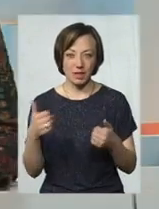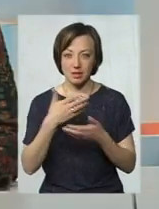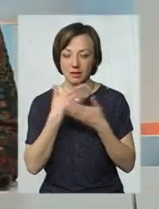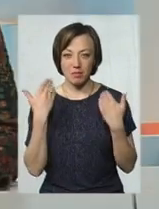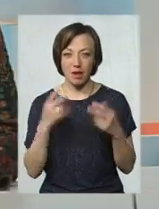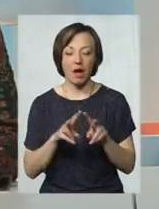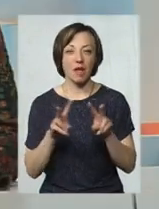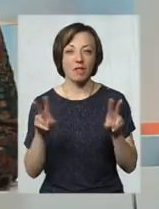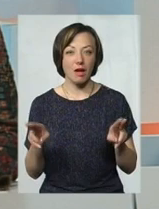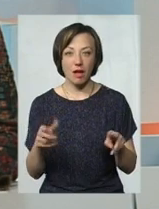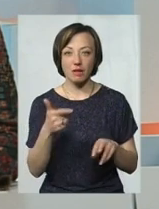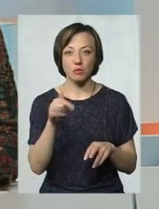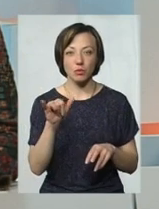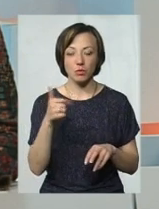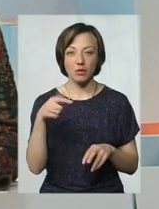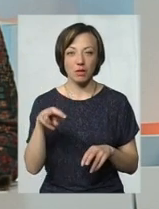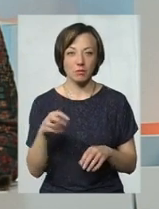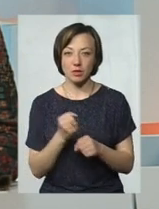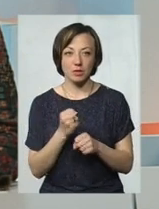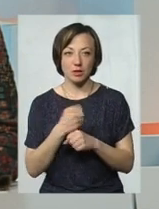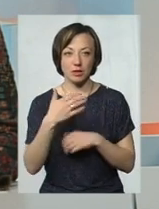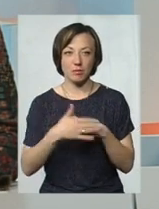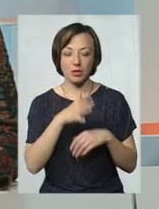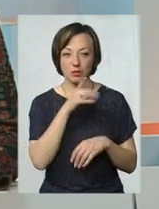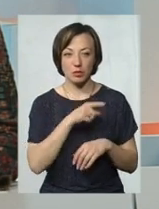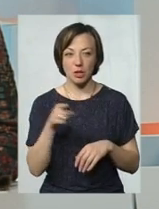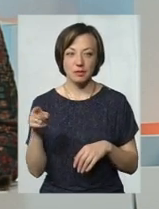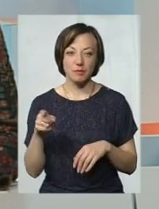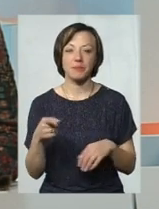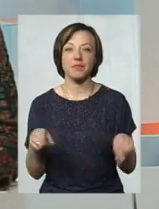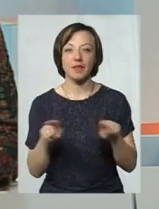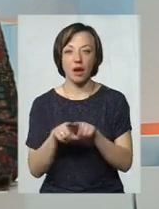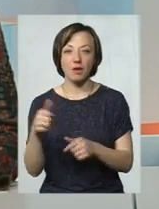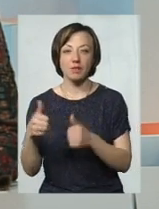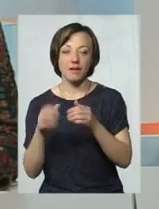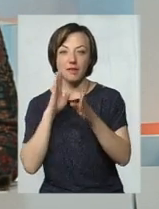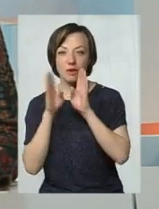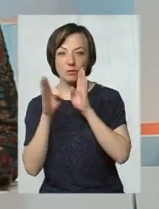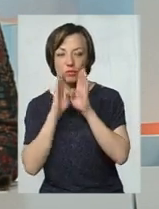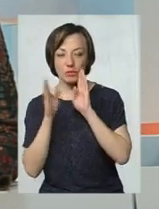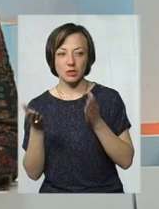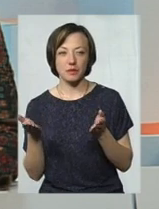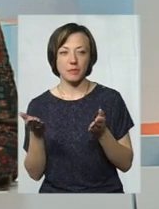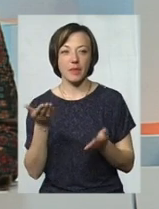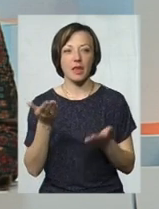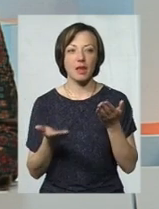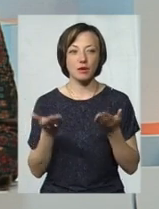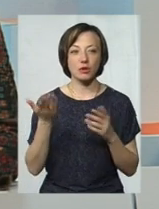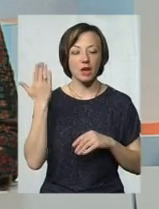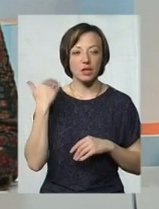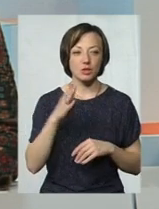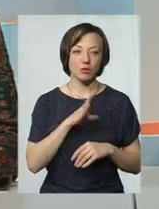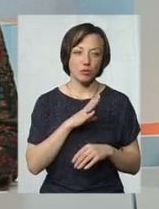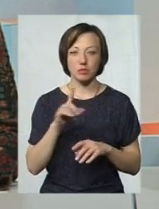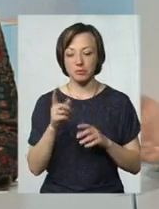І аналог Google ми не зробимо, як мінімум, найближчим часом. Так само і конкуренція в Фейсбуці. Тобто, якщо в нас раніше були